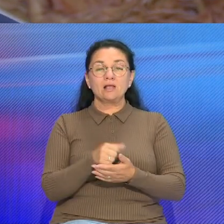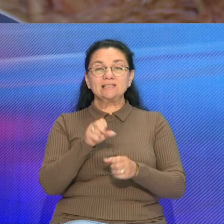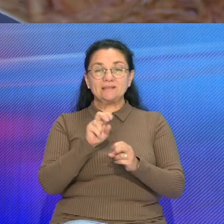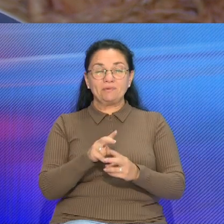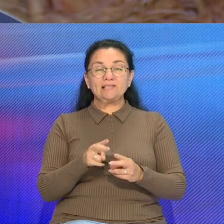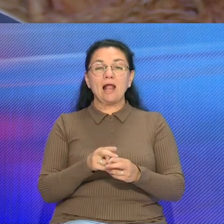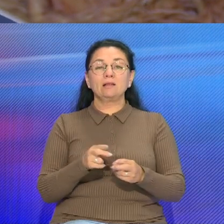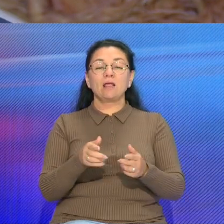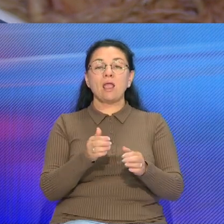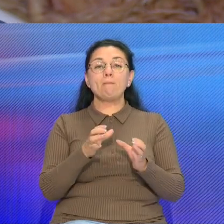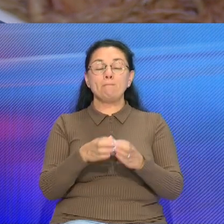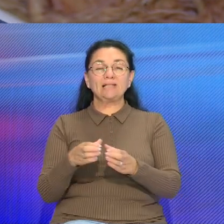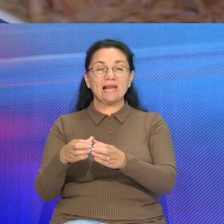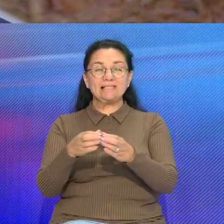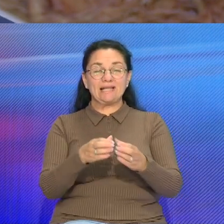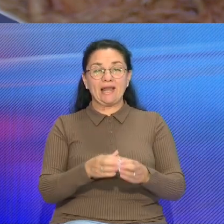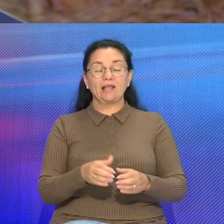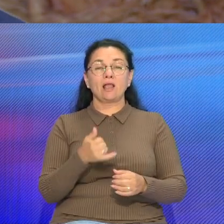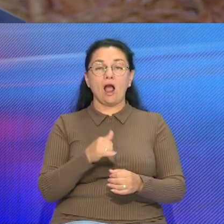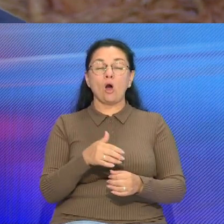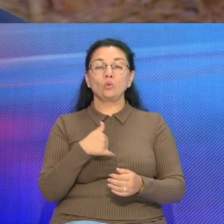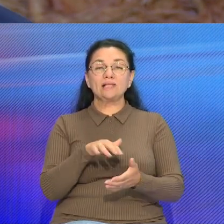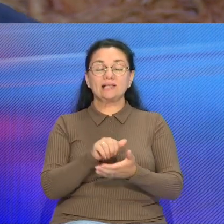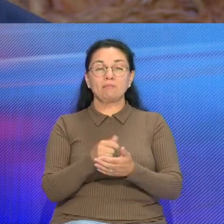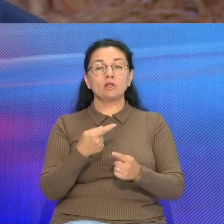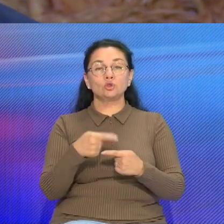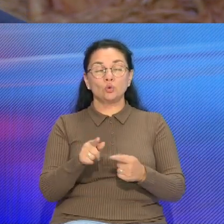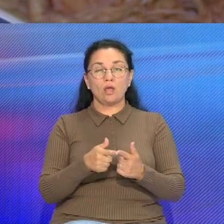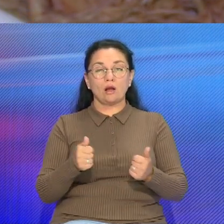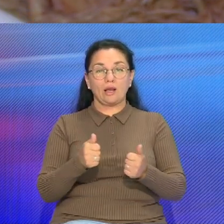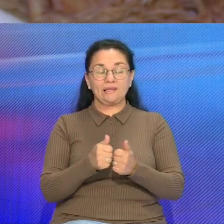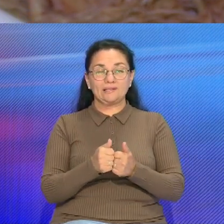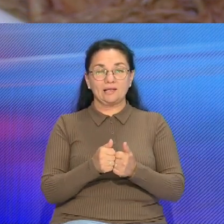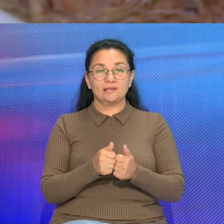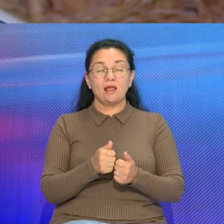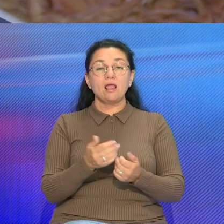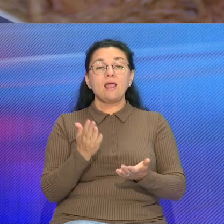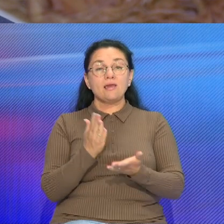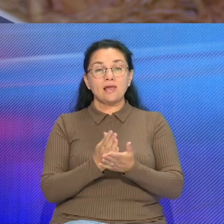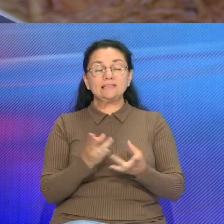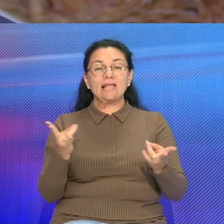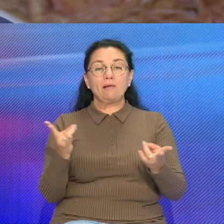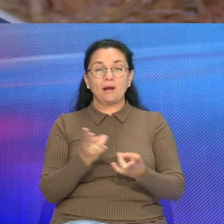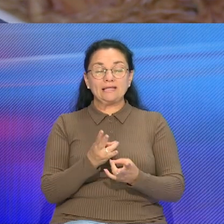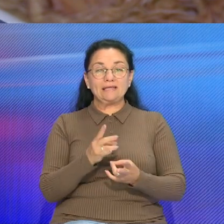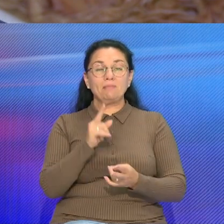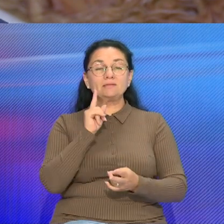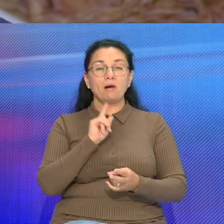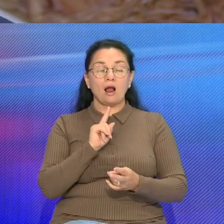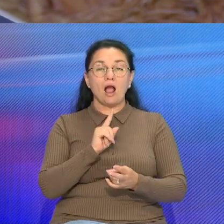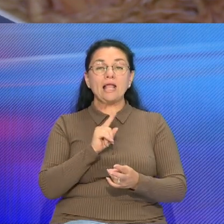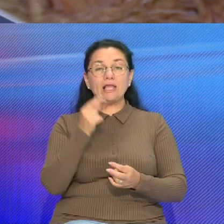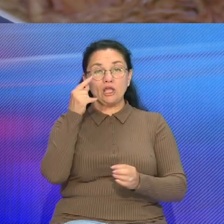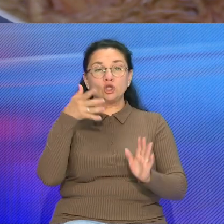гражданства и миграции У нас же занимаются иные подразделения Поэтому, может быть, есть необходимость, пока изучим опыт Российской